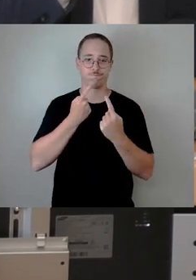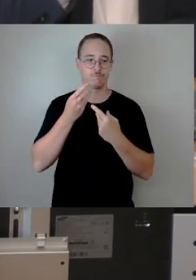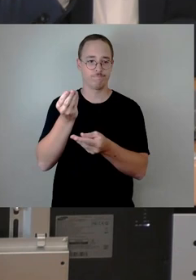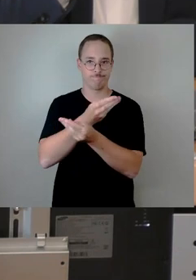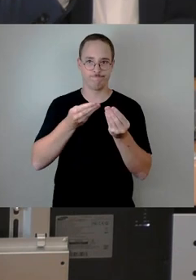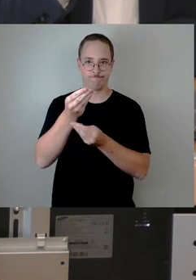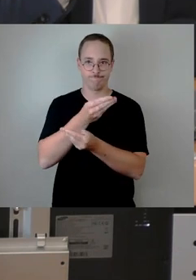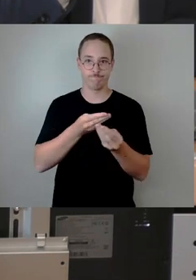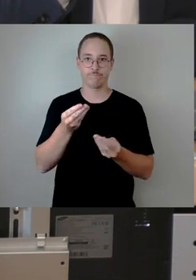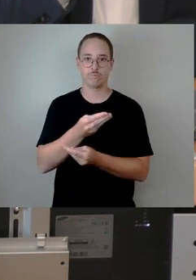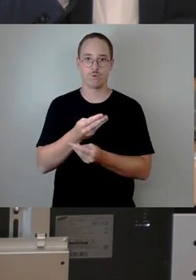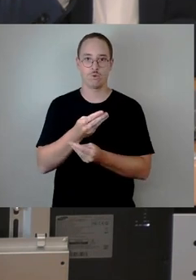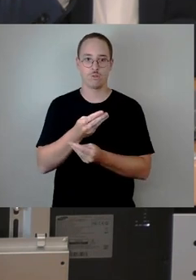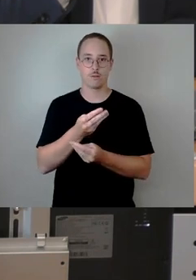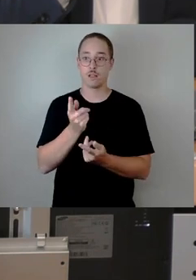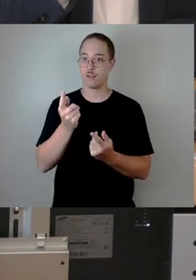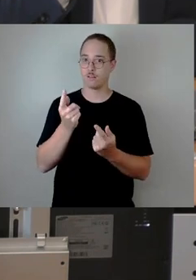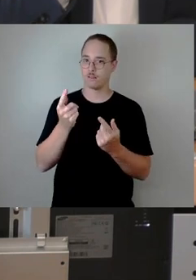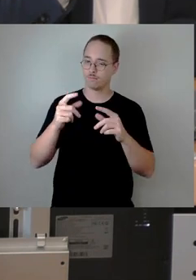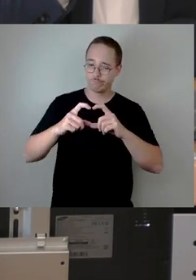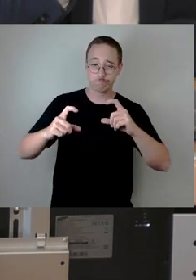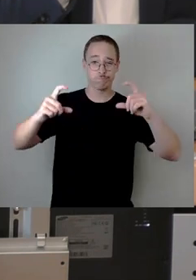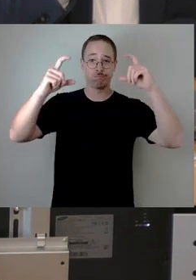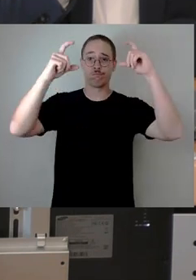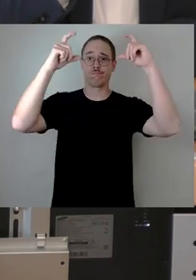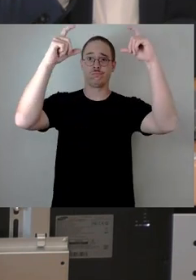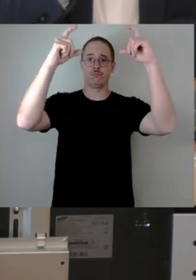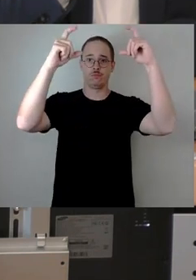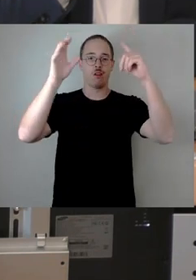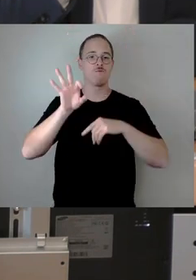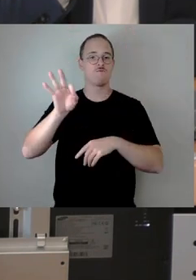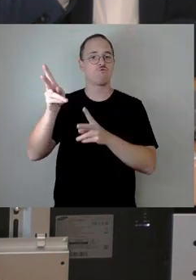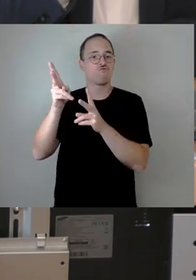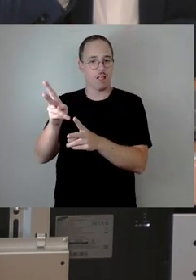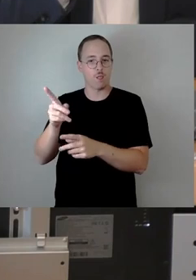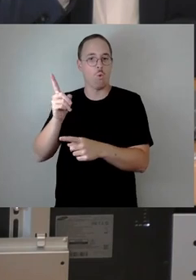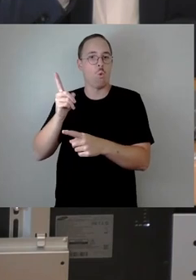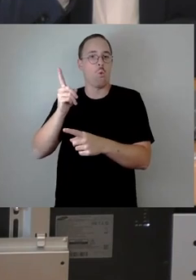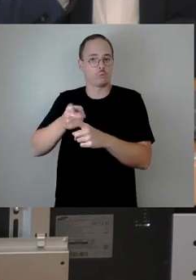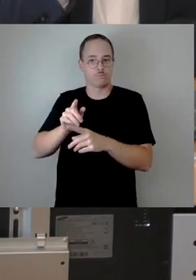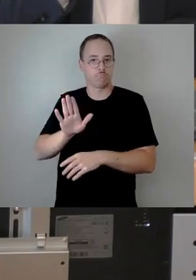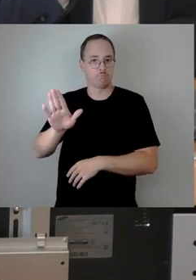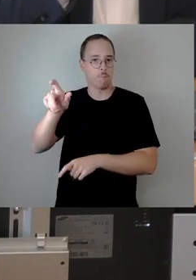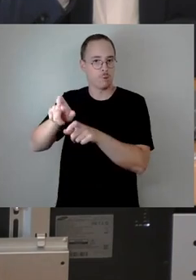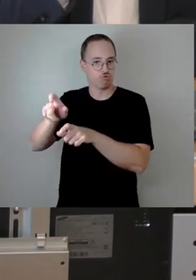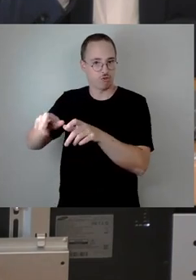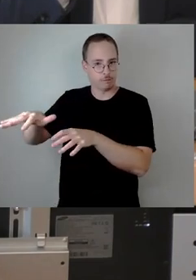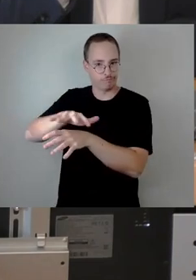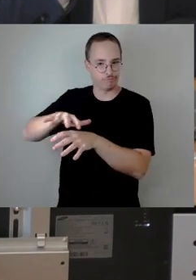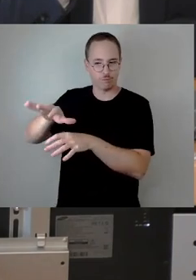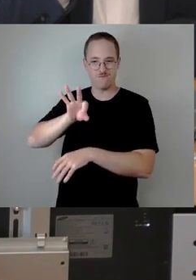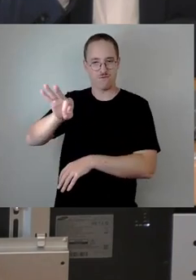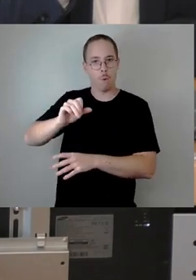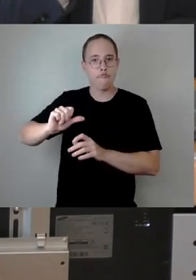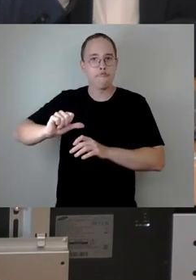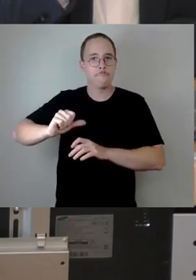Was ist das Beste für die Stadt und ihre Menschen? Es ist ja schon reichlich darüber geschrieben